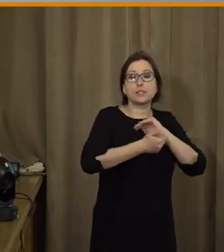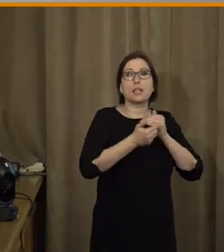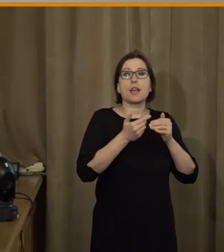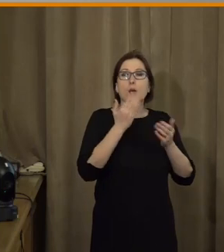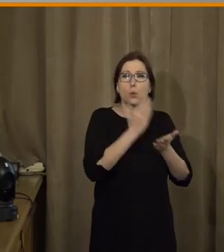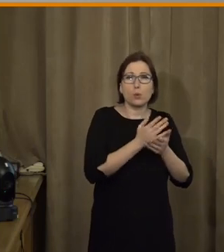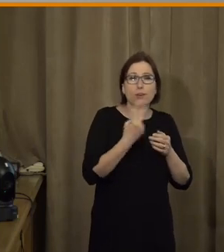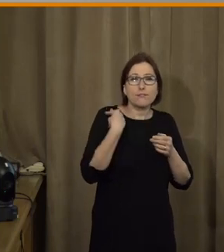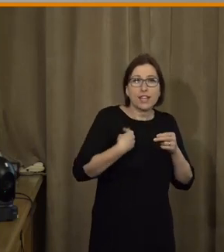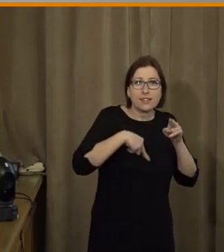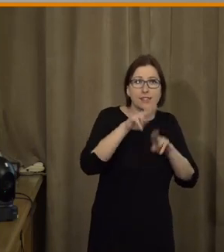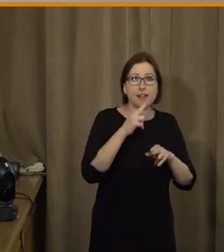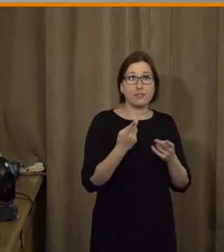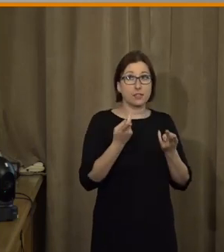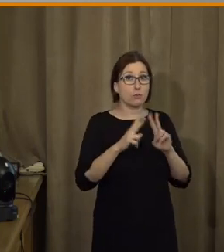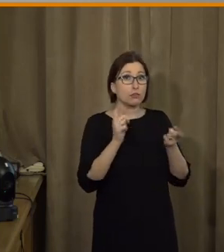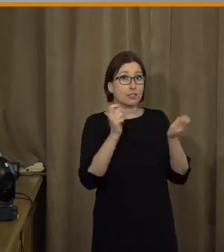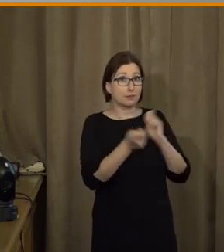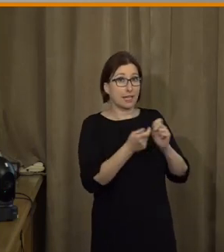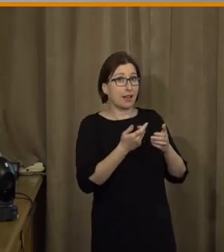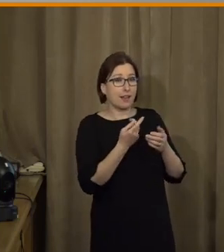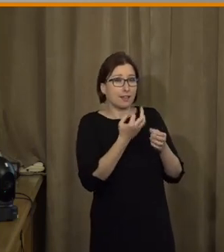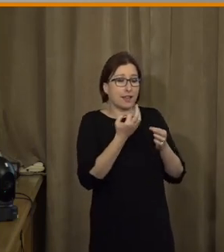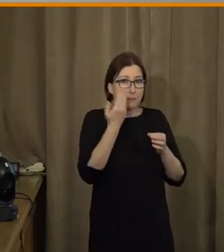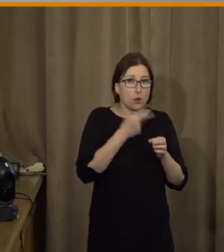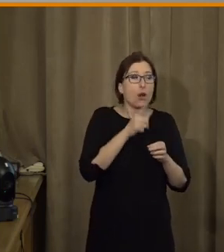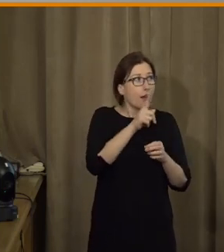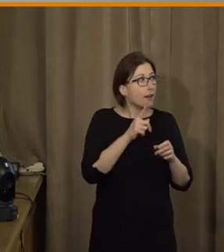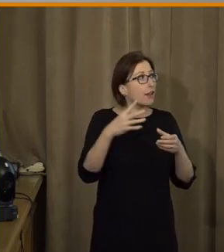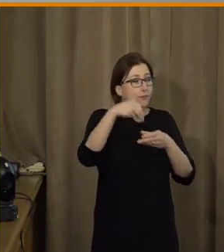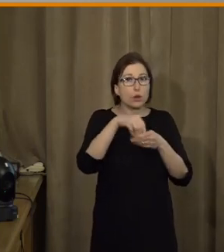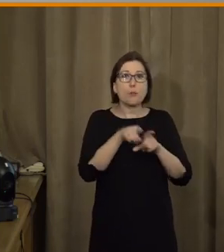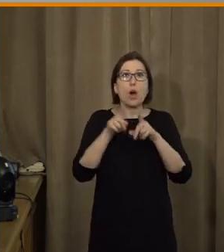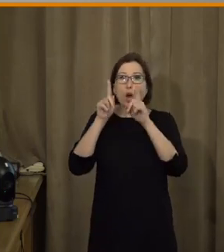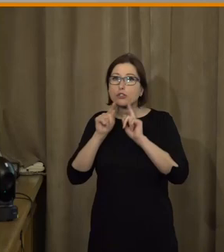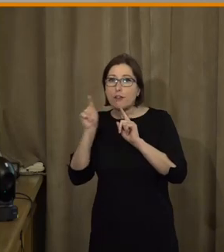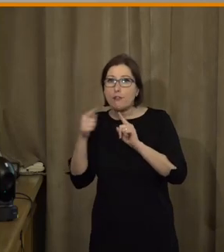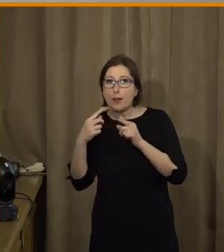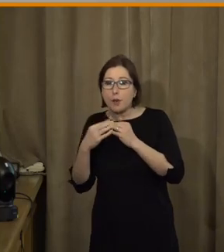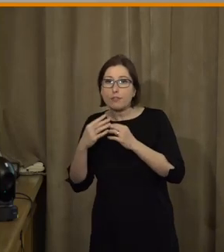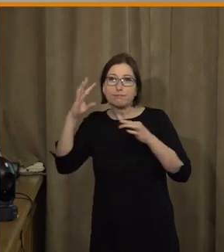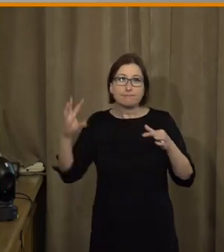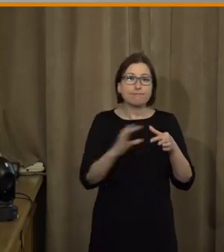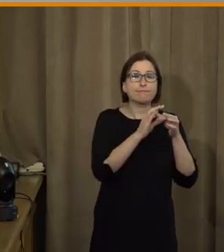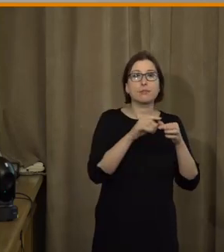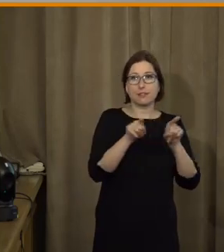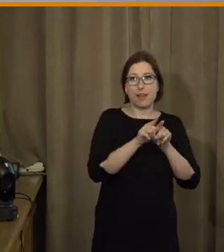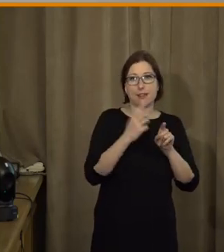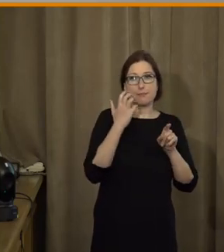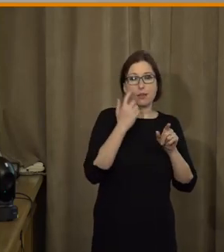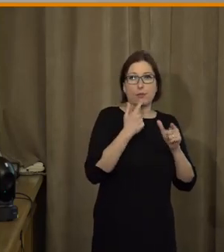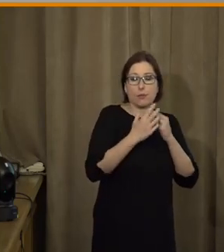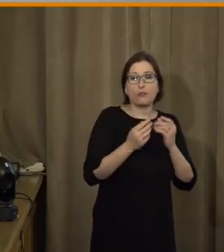a vlastně stojí to i víc peněz. Možná jste něco nezmínila, ale myslím si, že i k tomu, co říkala Barbara Hořavová, vlastně je potřeba jako